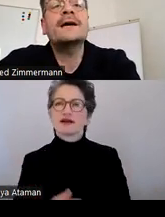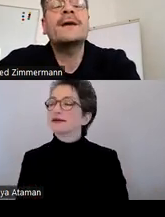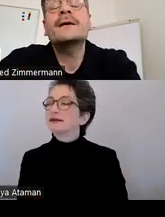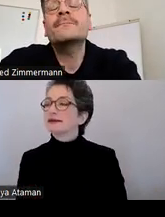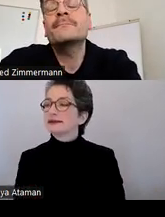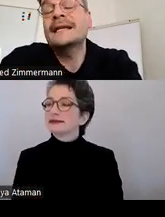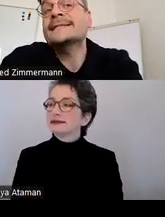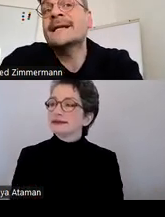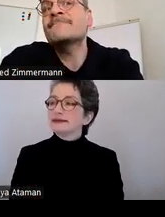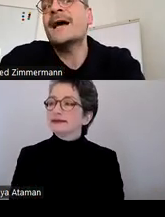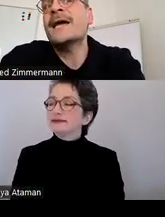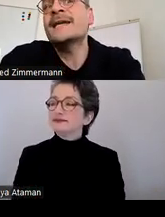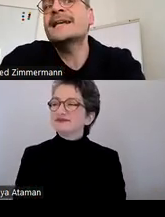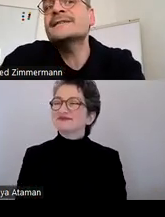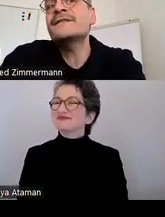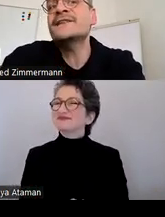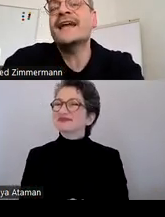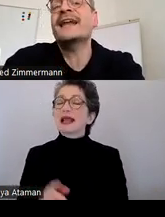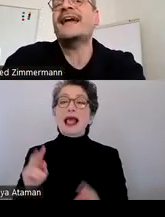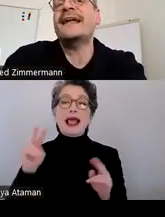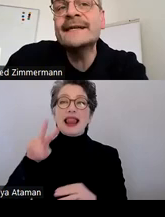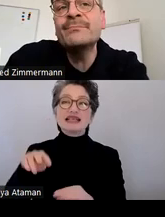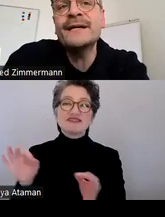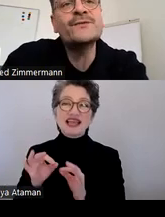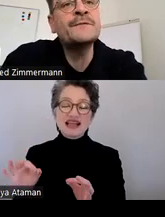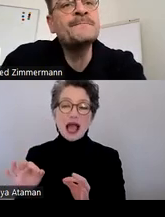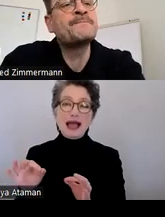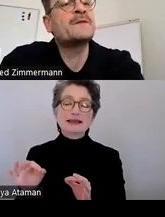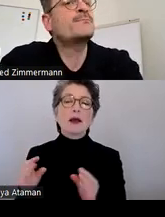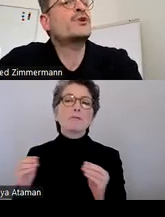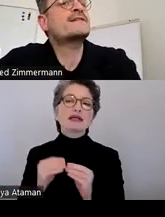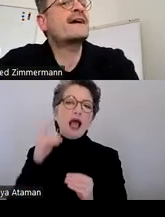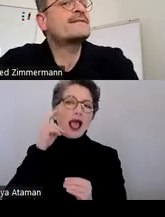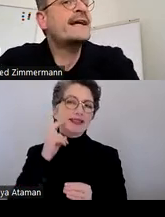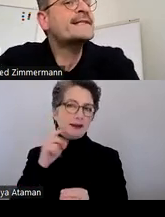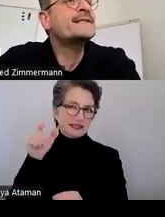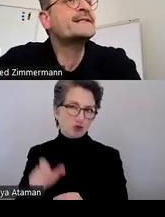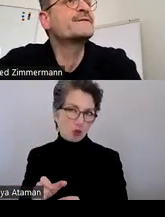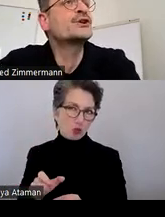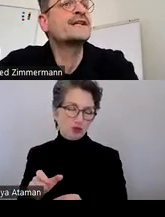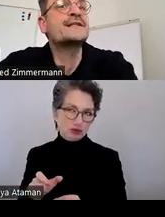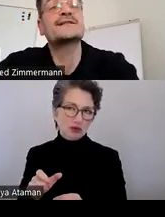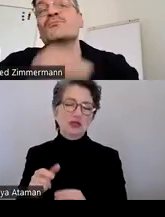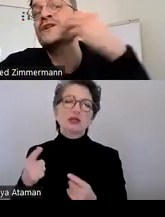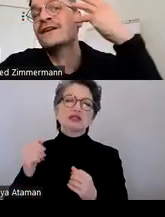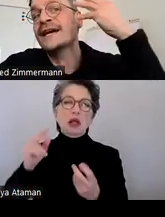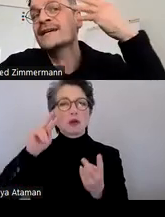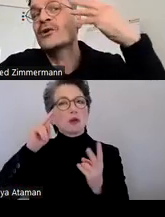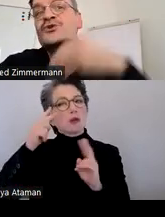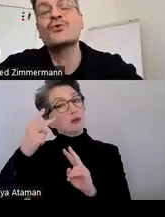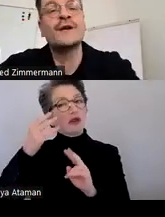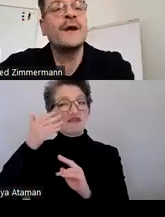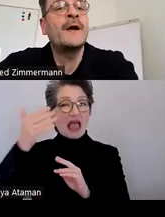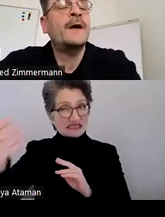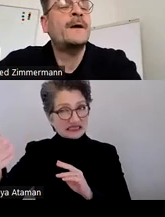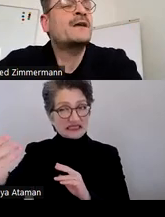letzten Endes bei der Lesefähigkeit einer älteren Person, die möglicherweise weitsichtig geworden ist, die möglicherweise